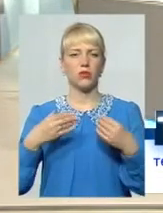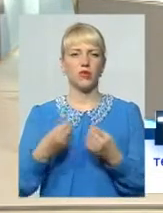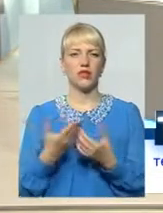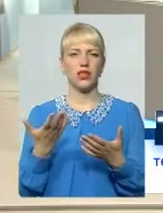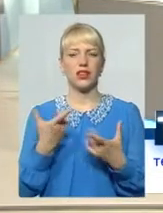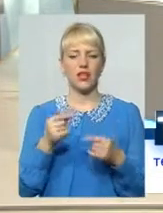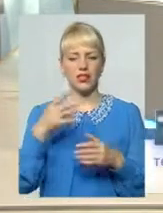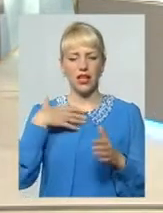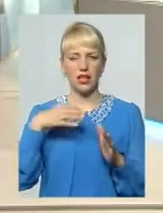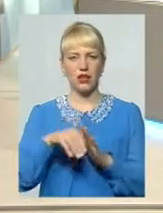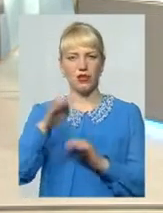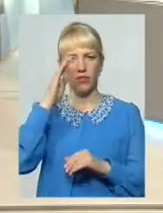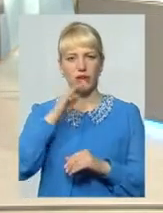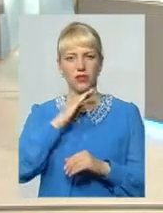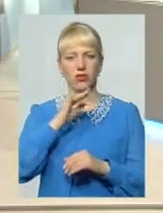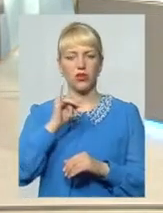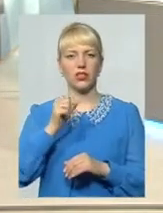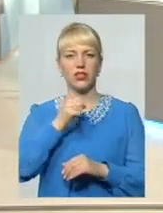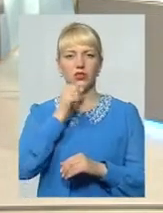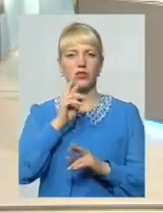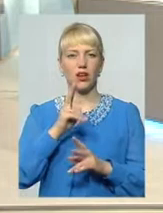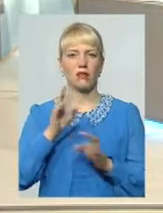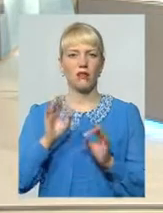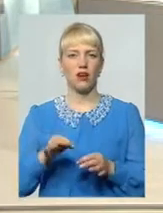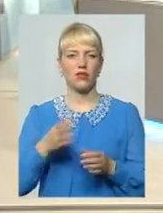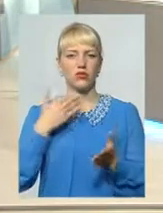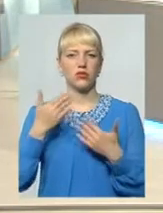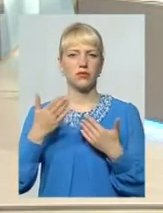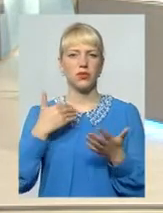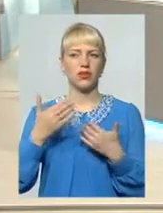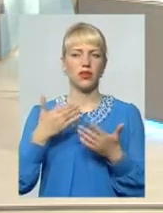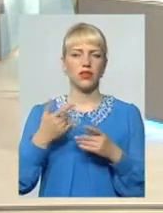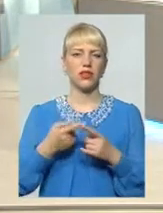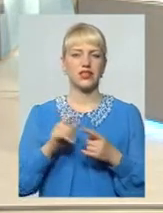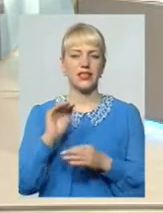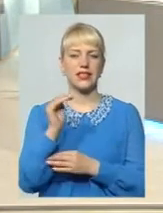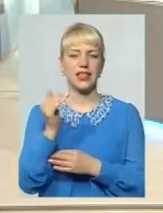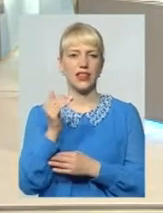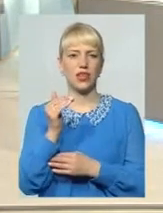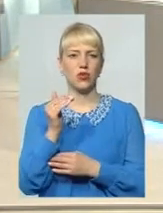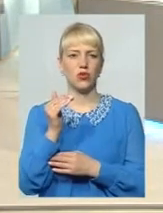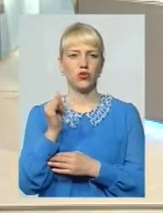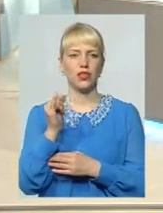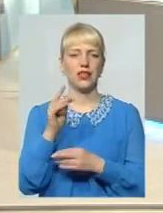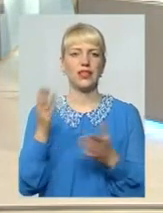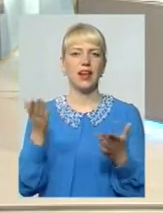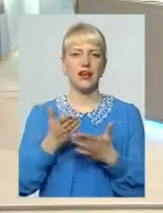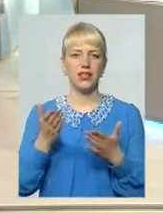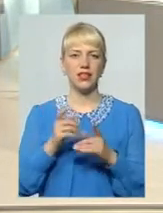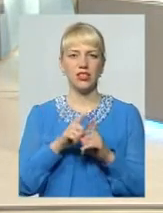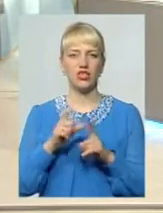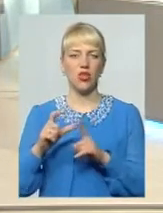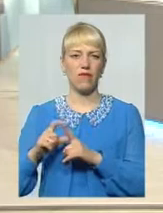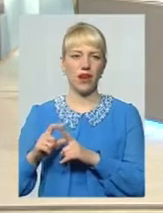батько і дідусь Як правильно спілкуватися з дитиною І які слова